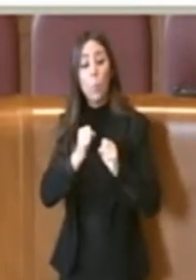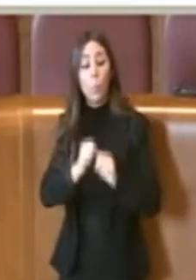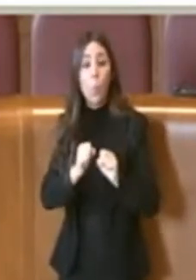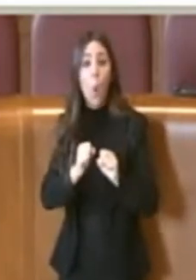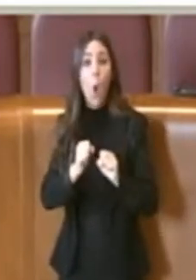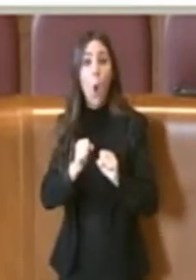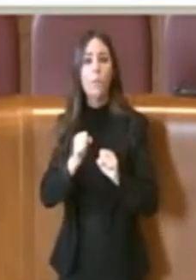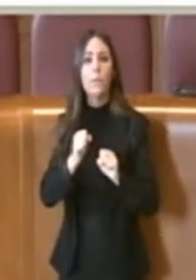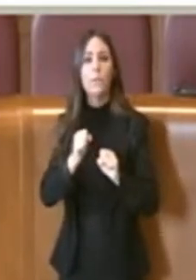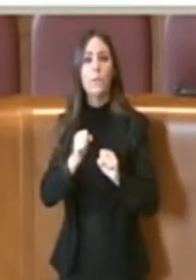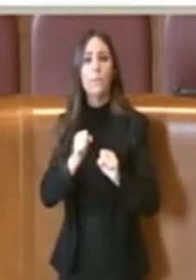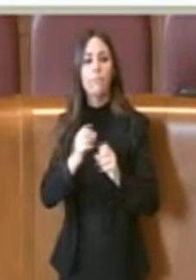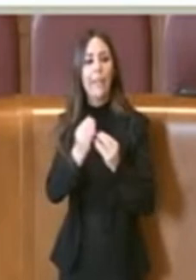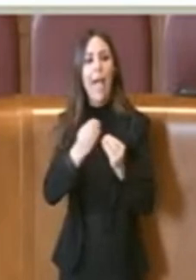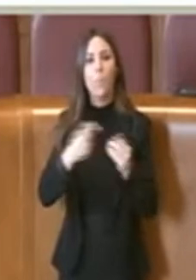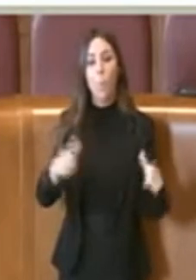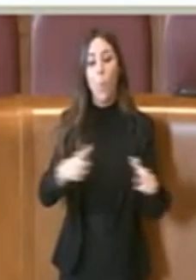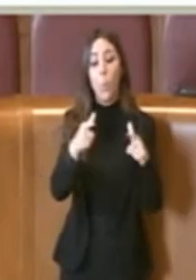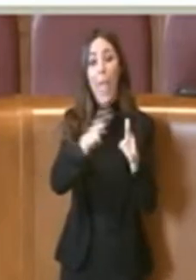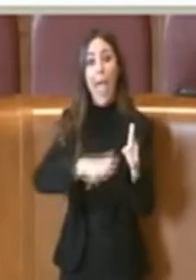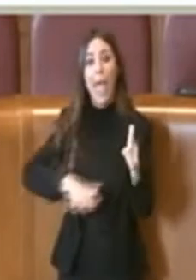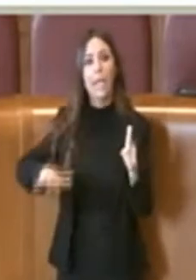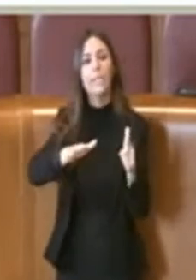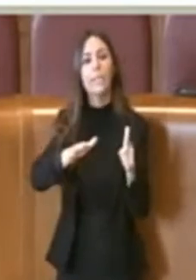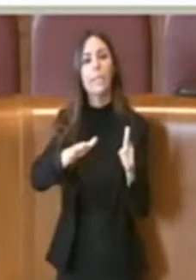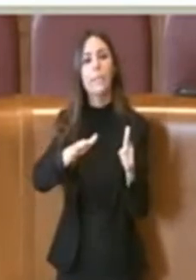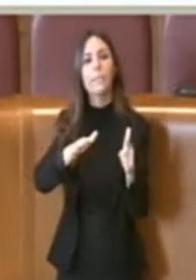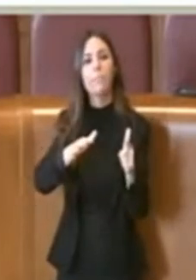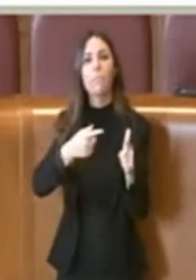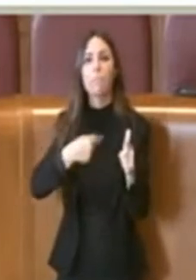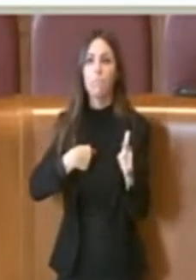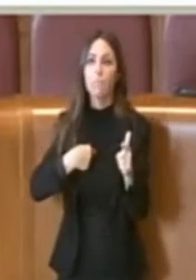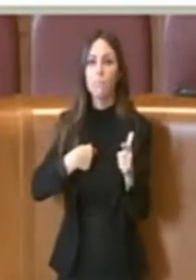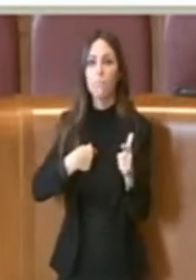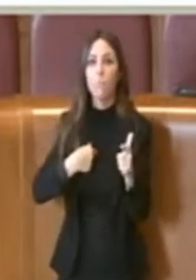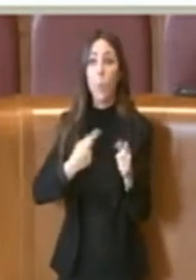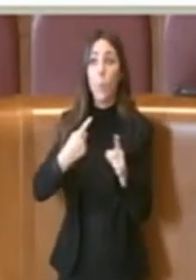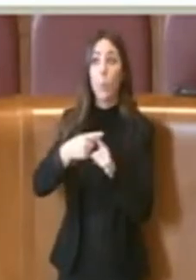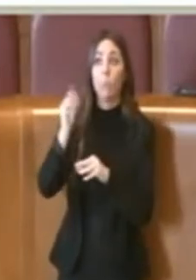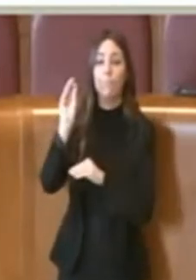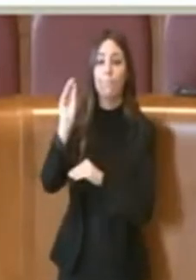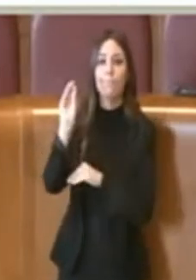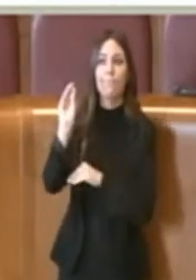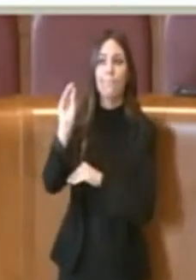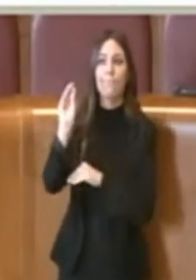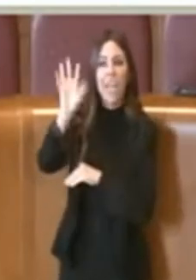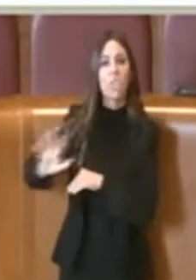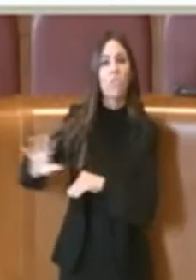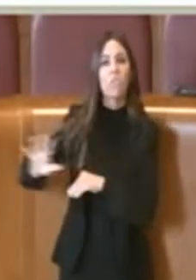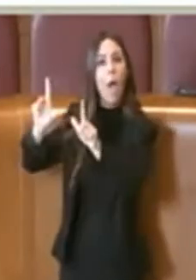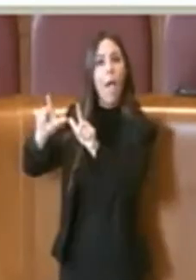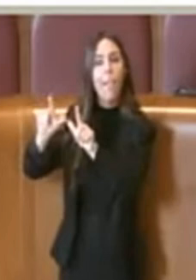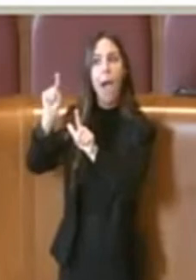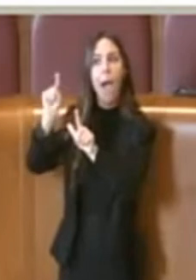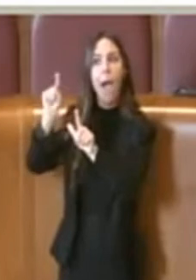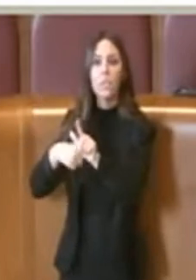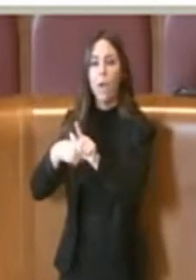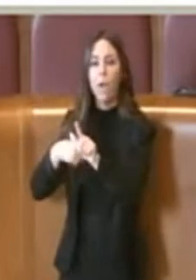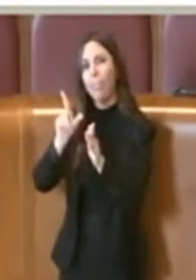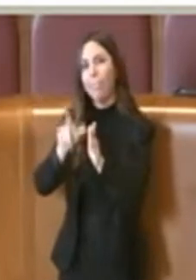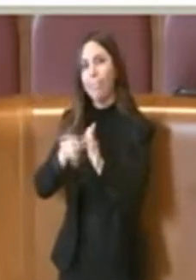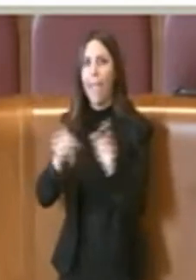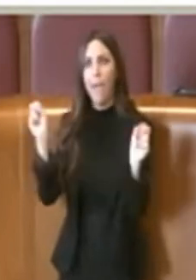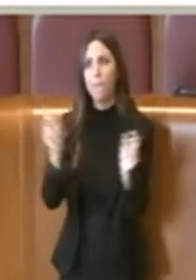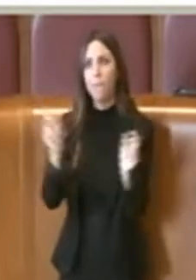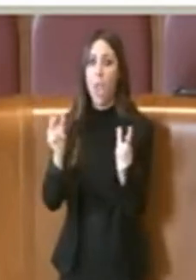ovviamente su queste piante e poi chiediamo alla Regione di velocizzare in